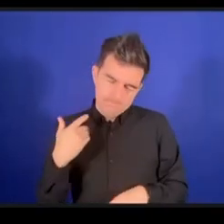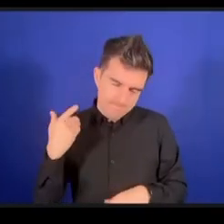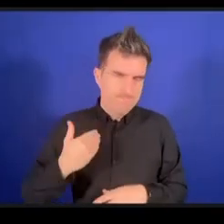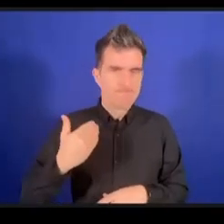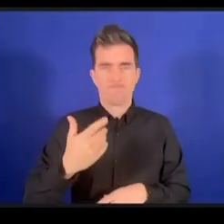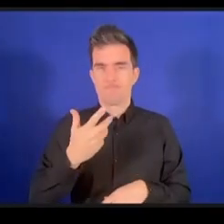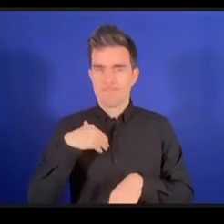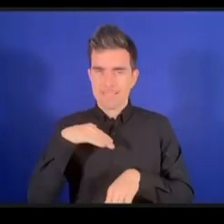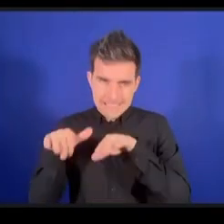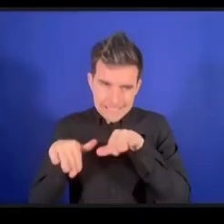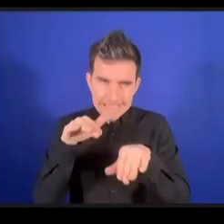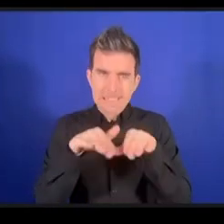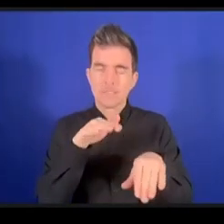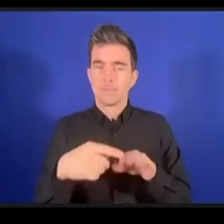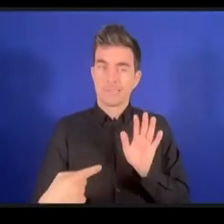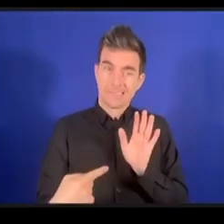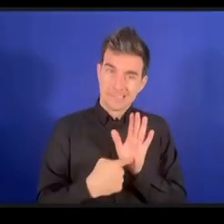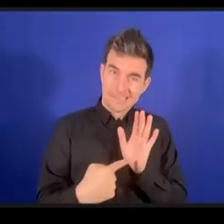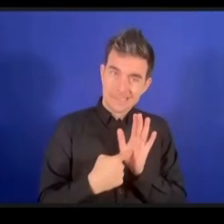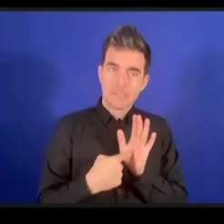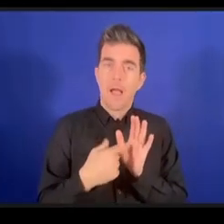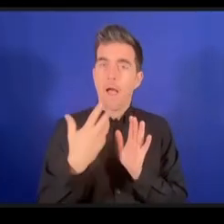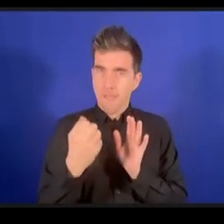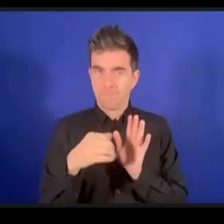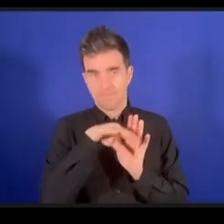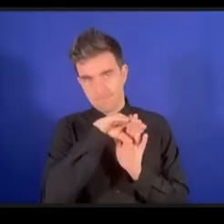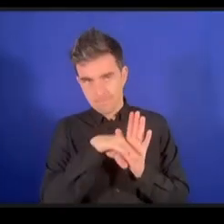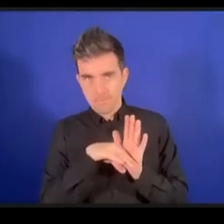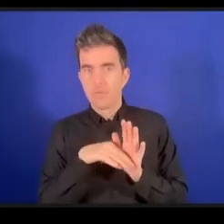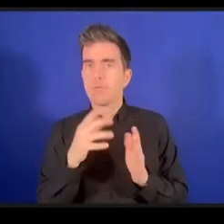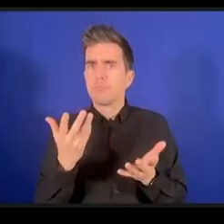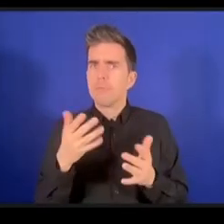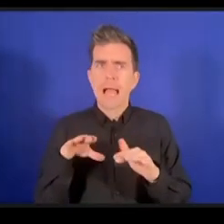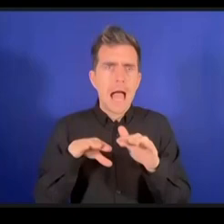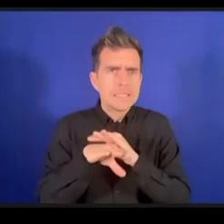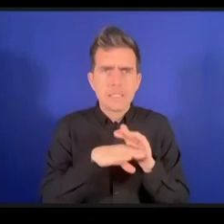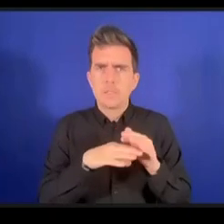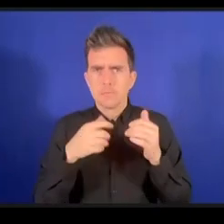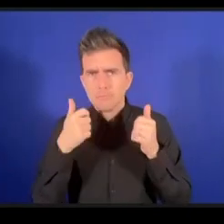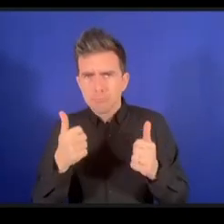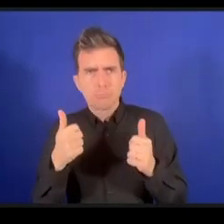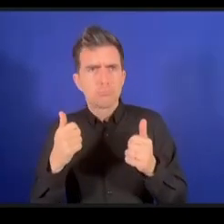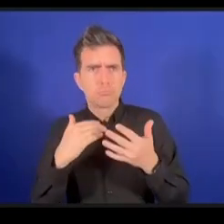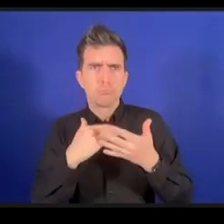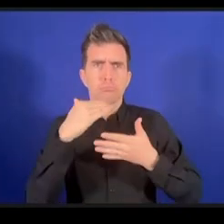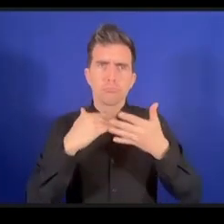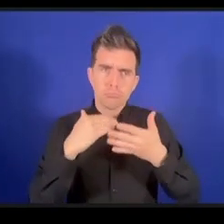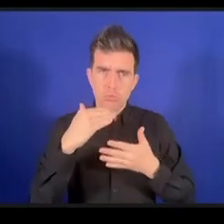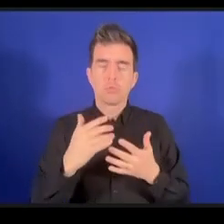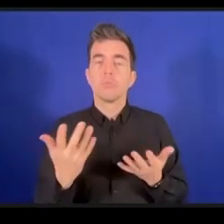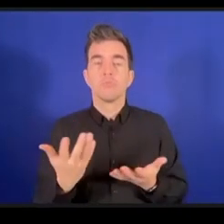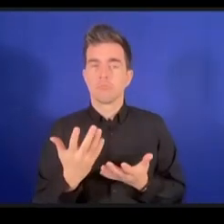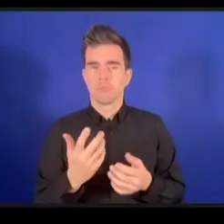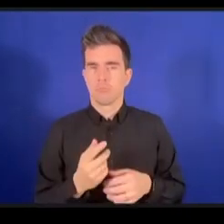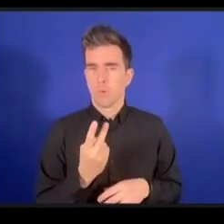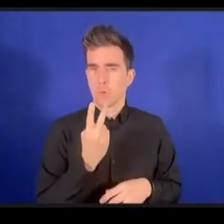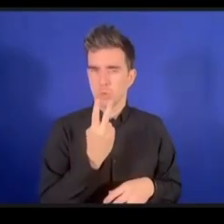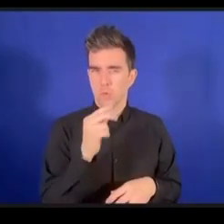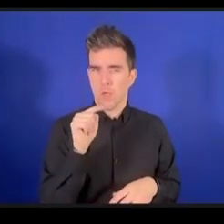فنحن نشجع ال التزام بالمحتوى